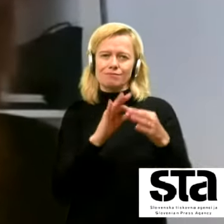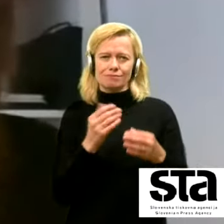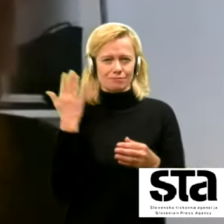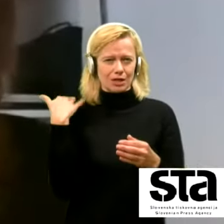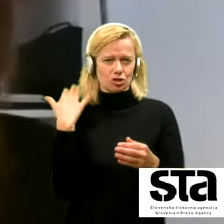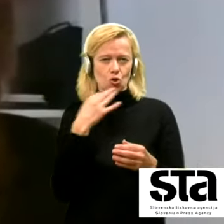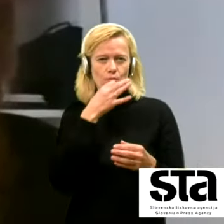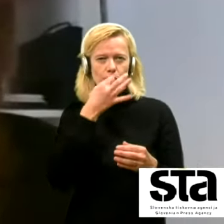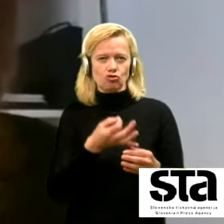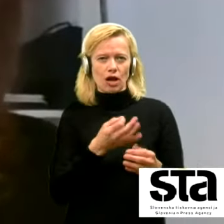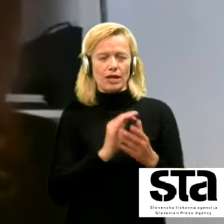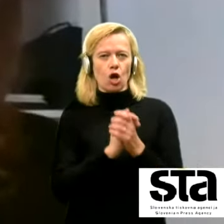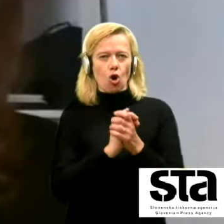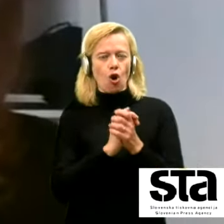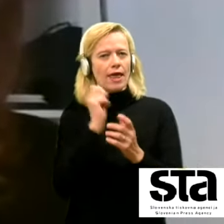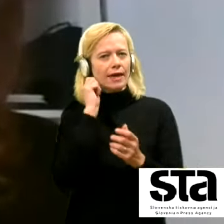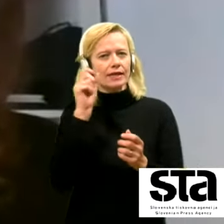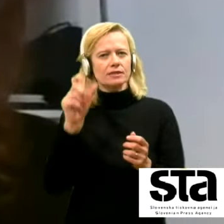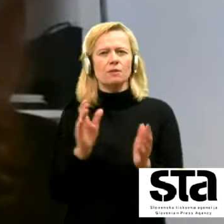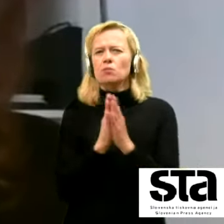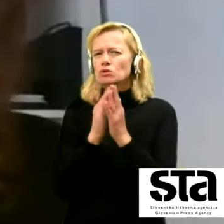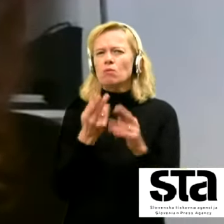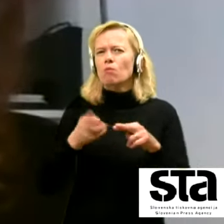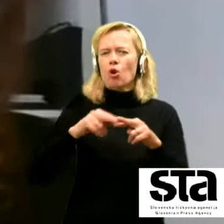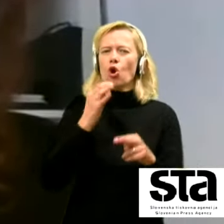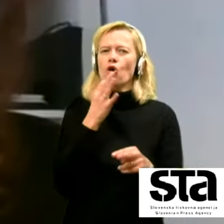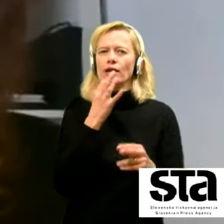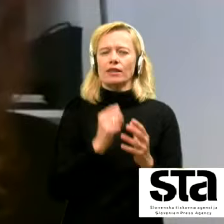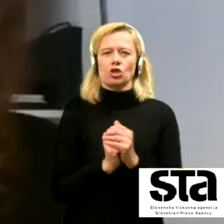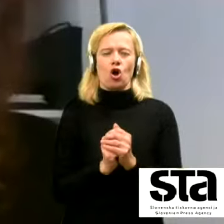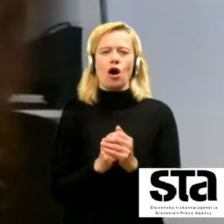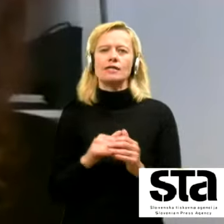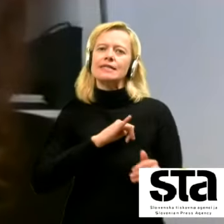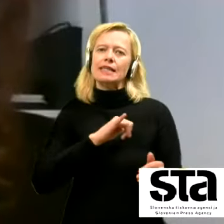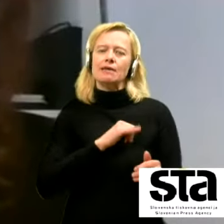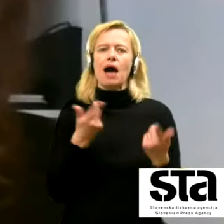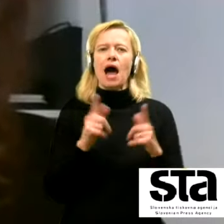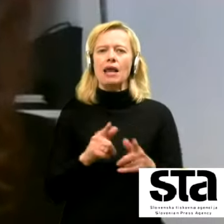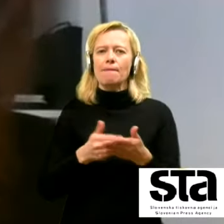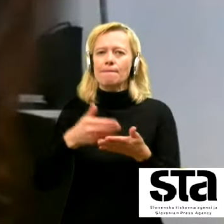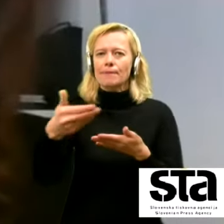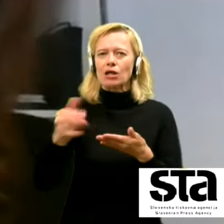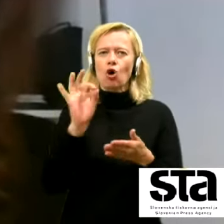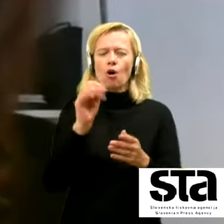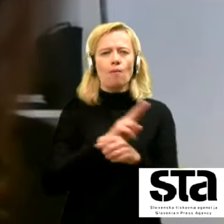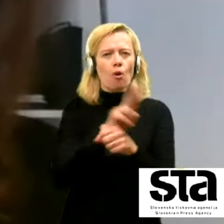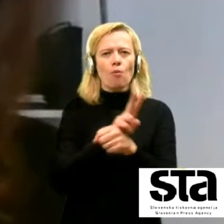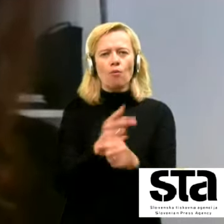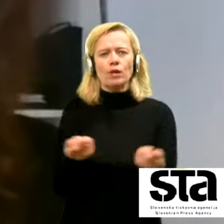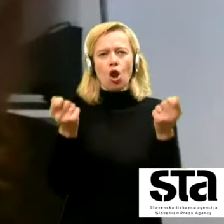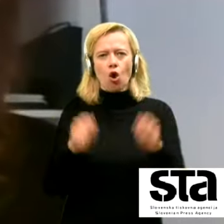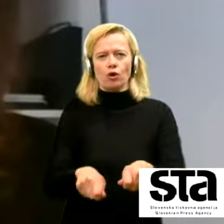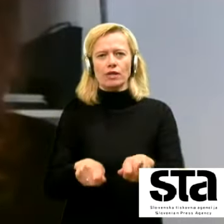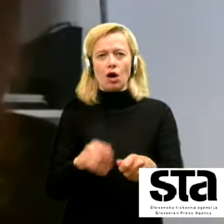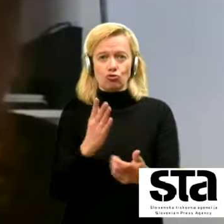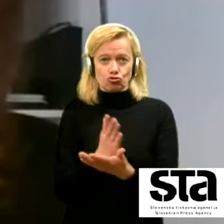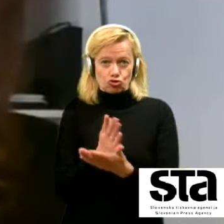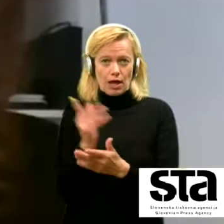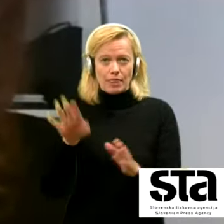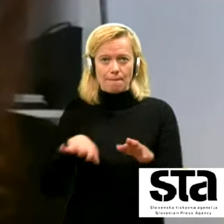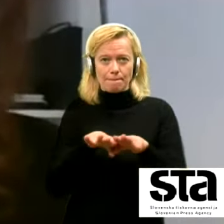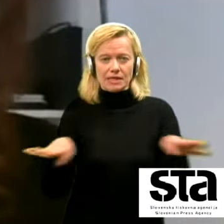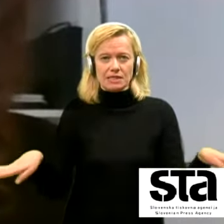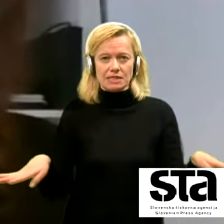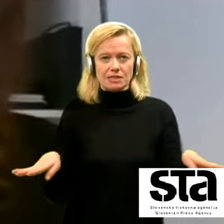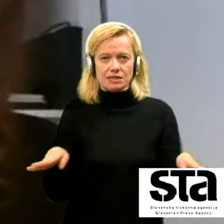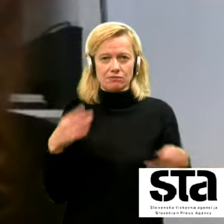je možno malo bolj konkretno. Zanima me, ali je predlog o popolnem lockdownu na mizi, kdo